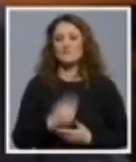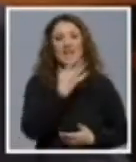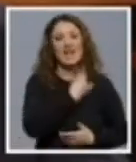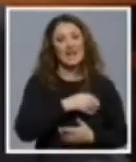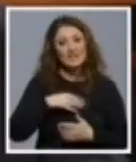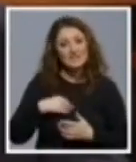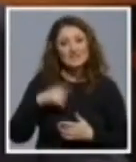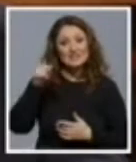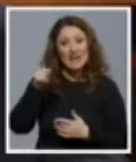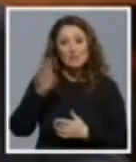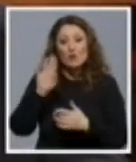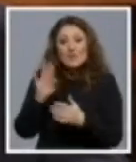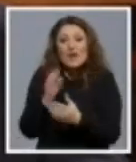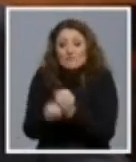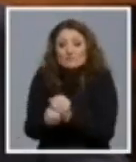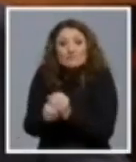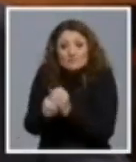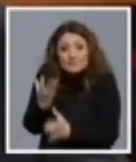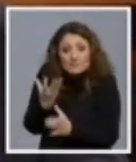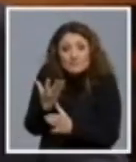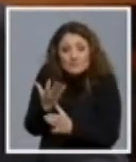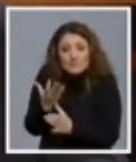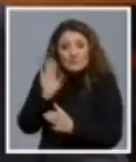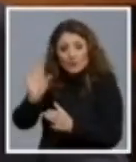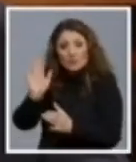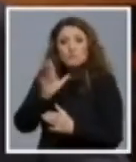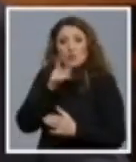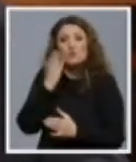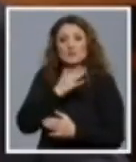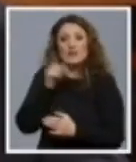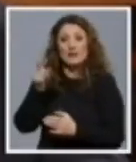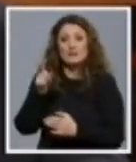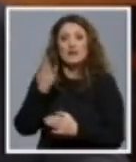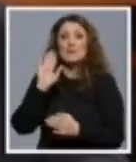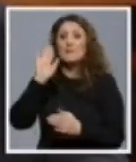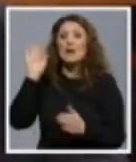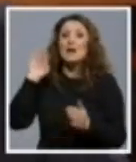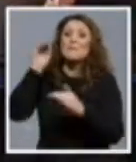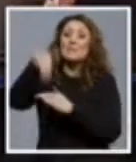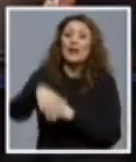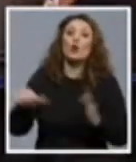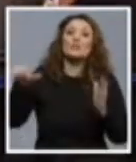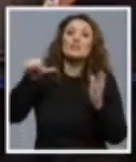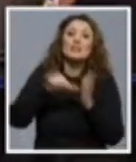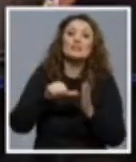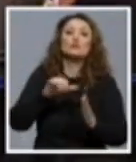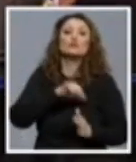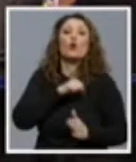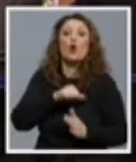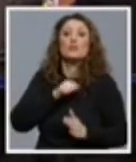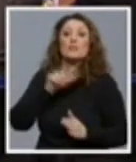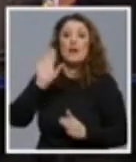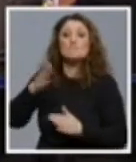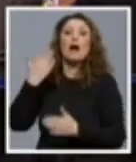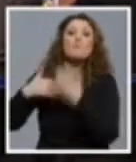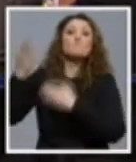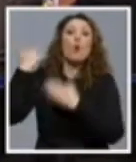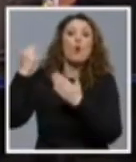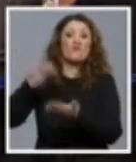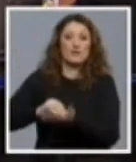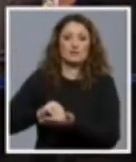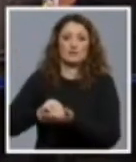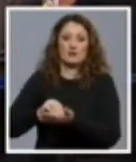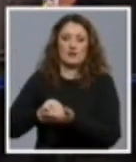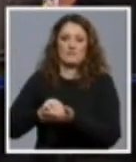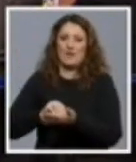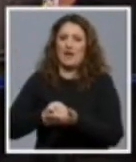autokton i civilizacijski kod, dakle Bosne i Hercegovine. Hrvatski narod tamo preko tišću godina ima pisanu povijest, iskratit ću. Minimum za